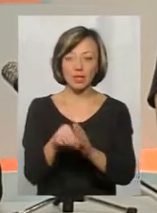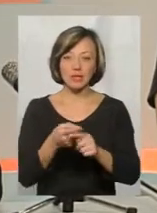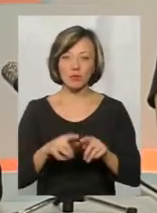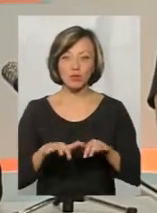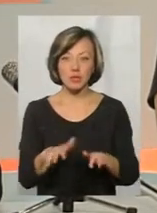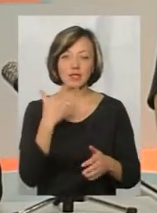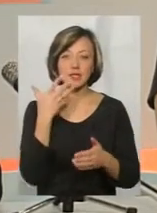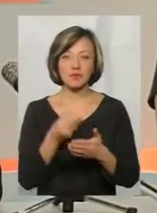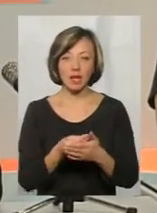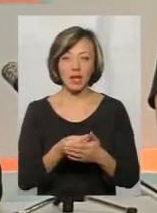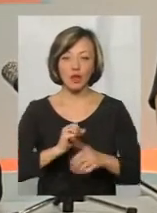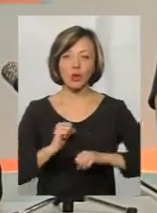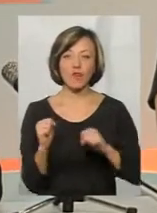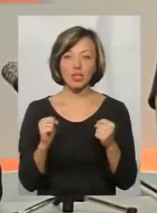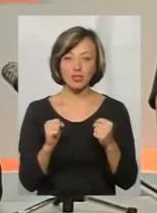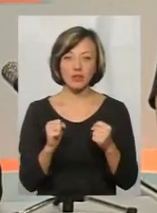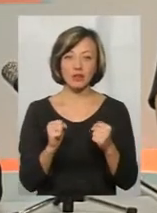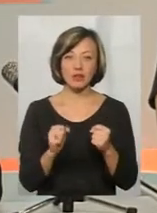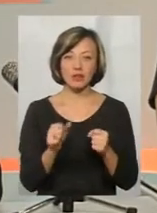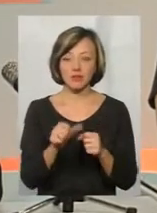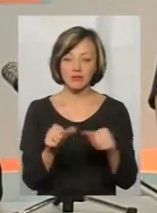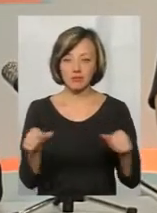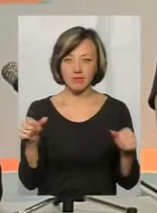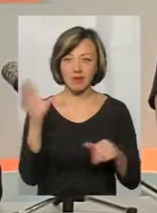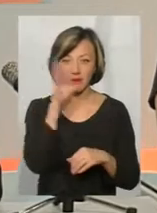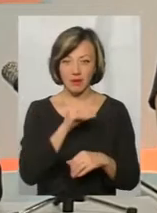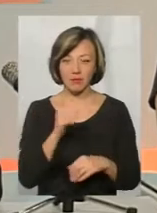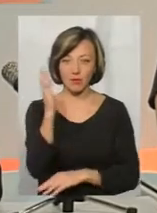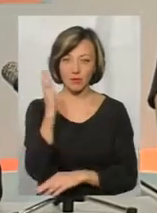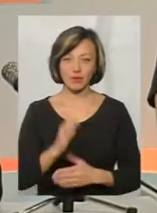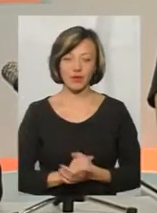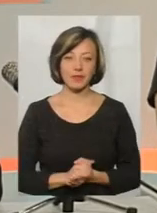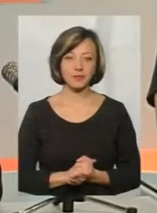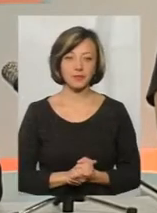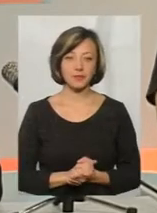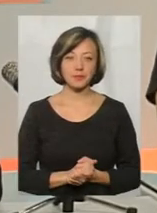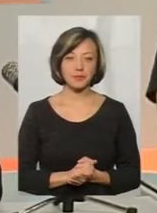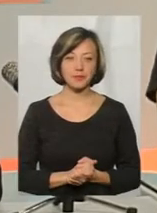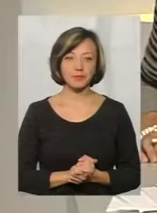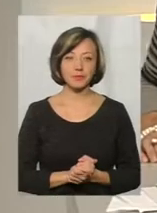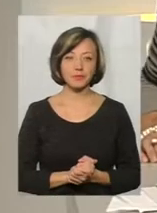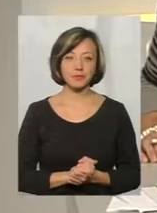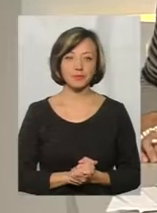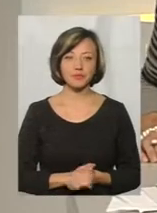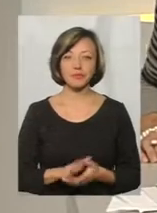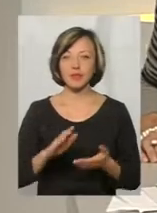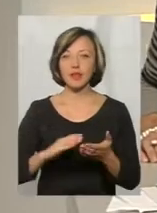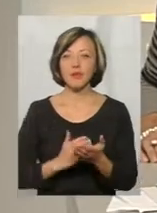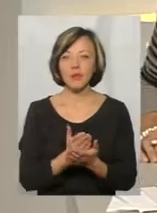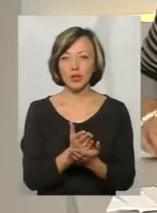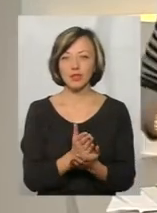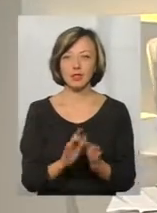за своїх товаришів якимось чином умудряються проголосувати. Тобто, такий своєрідний політичний рояль.